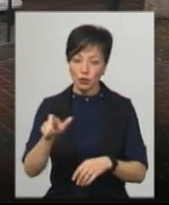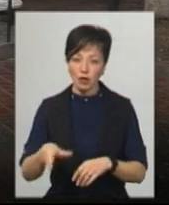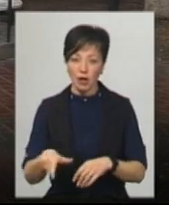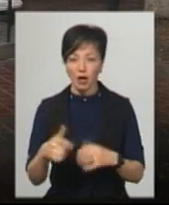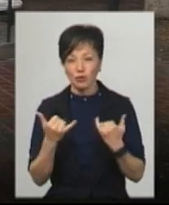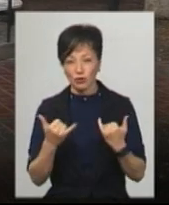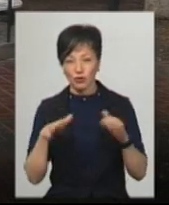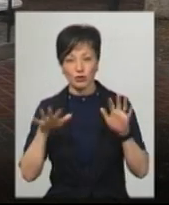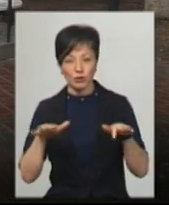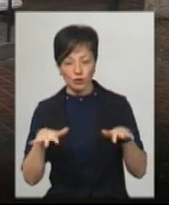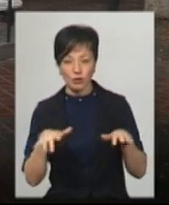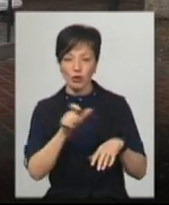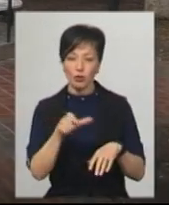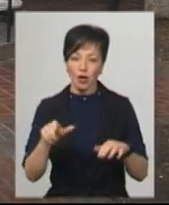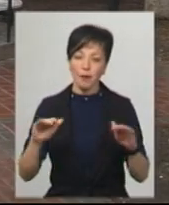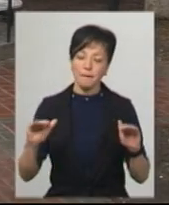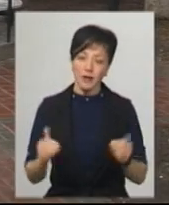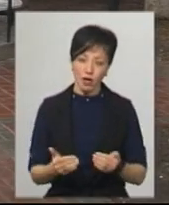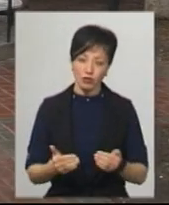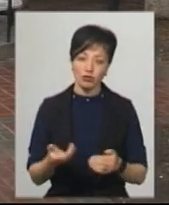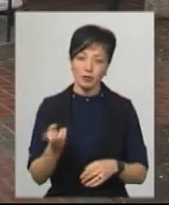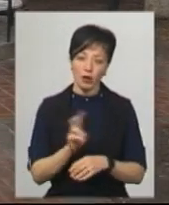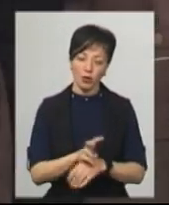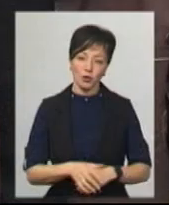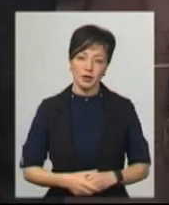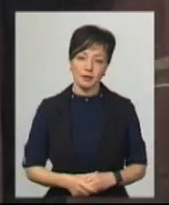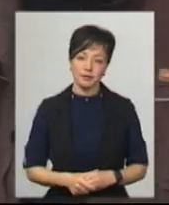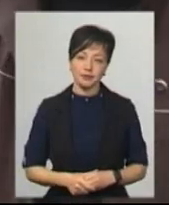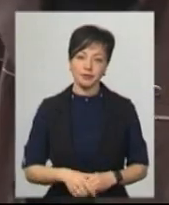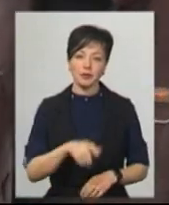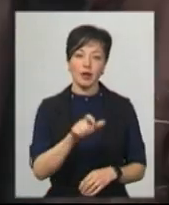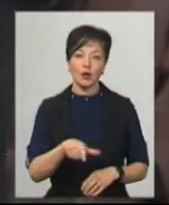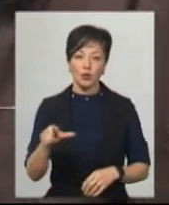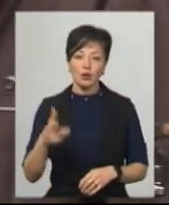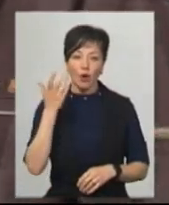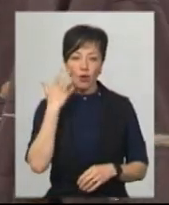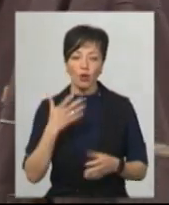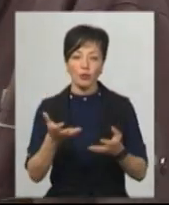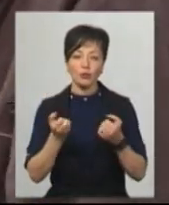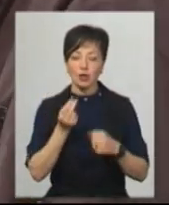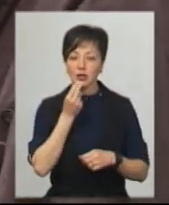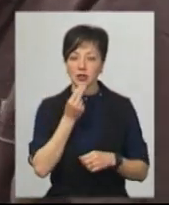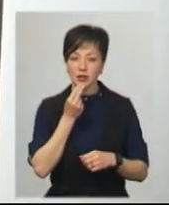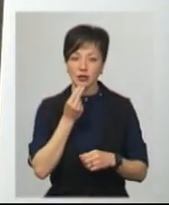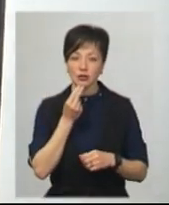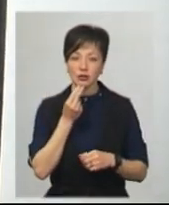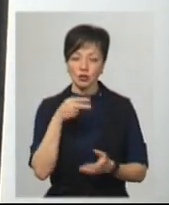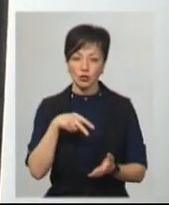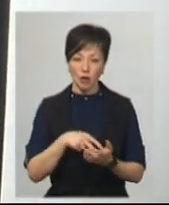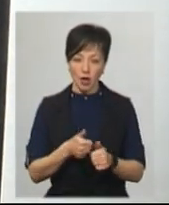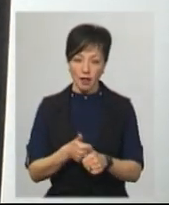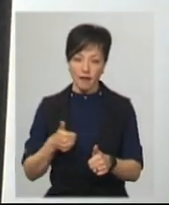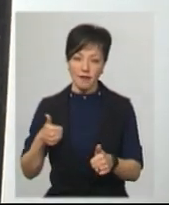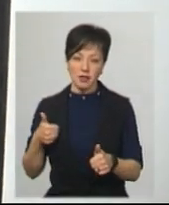як сьогодні дощ, то менше людей приходить на акцію. Люди, коли отримують їжу, вони стоять на